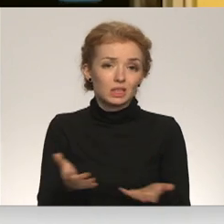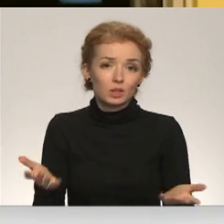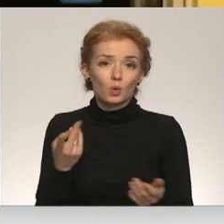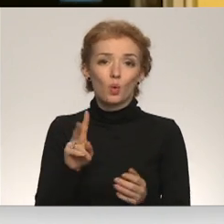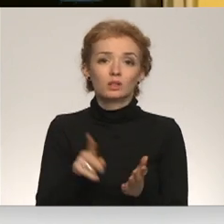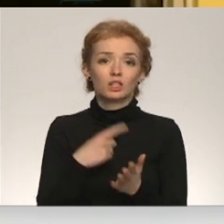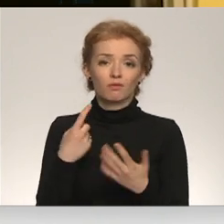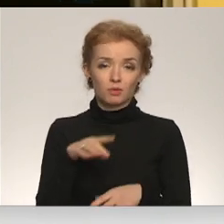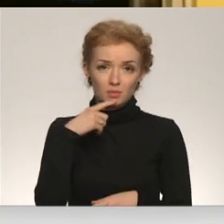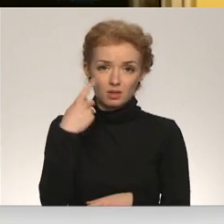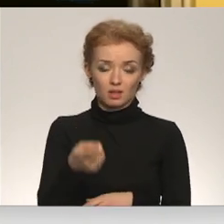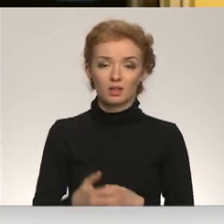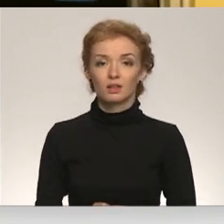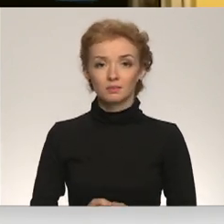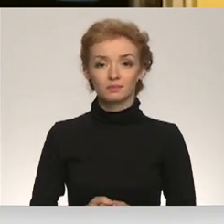es varu cits pateikt.